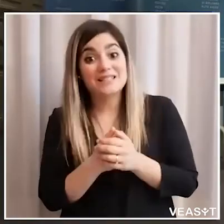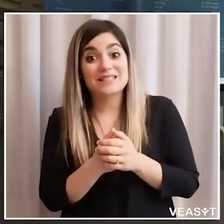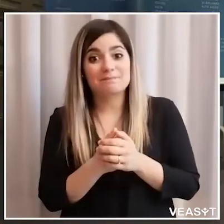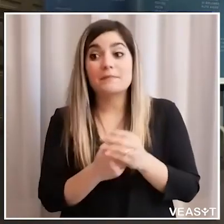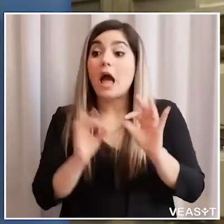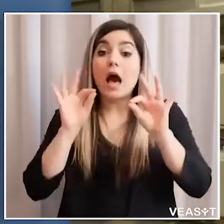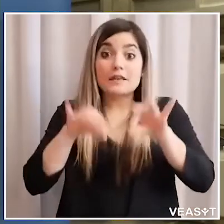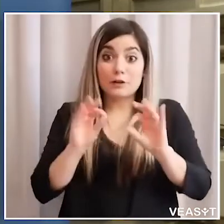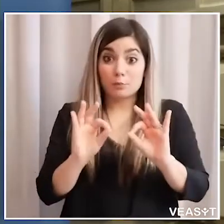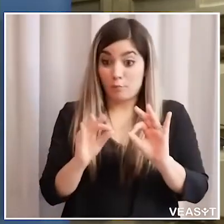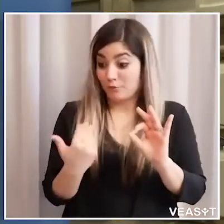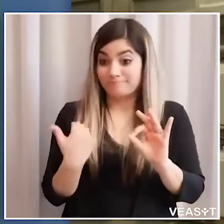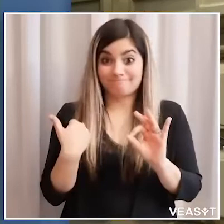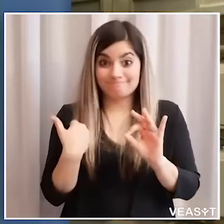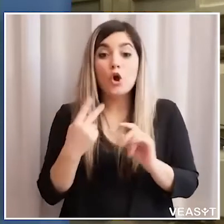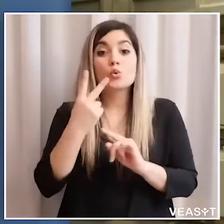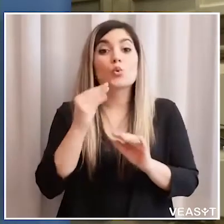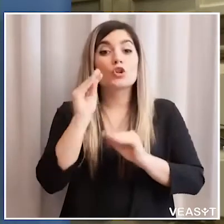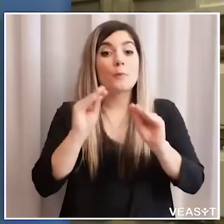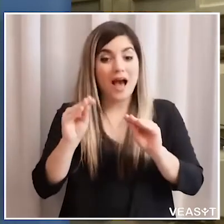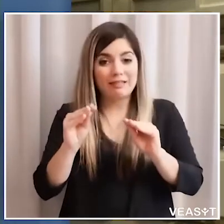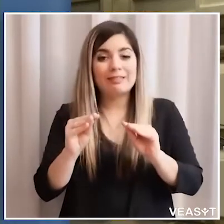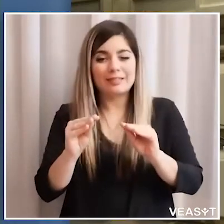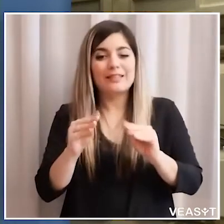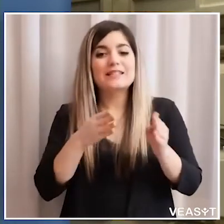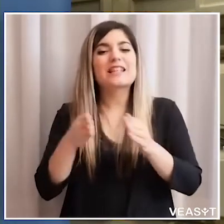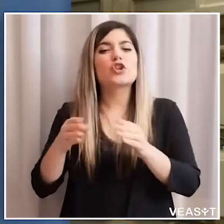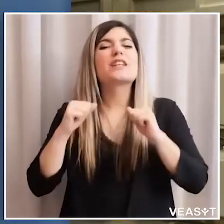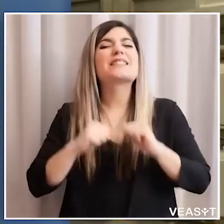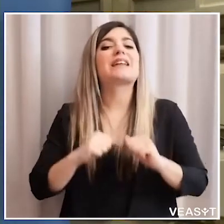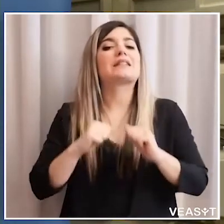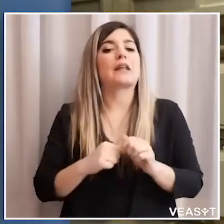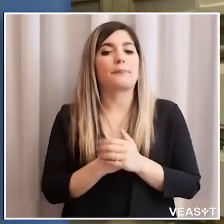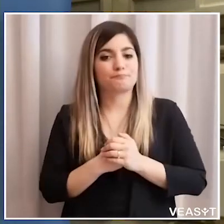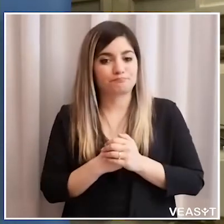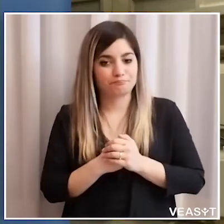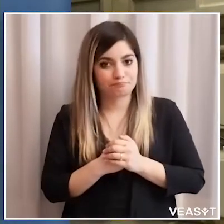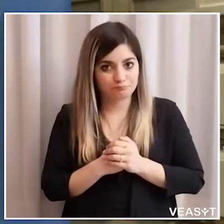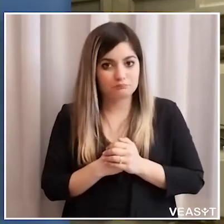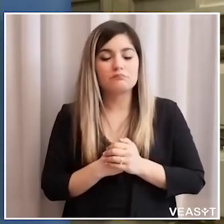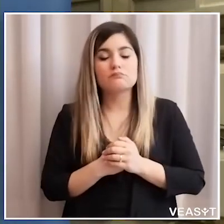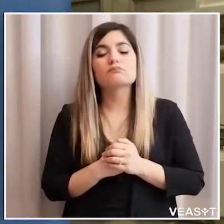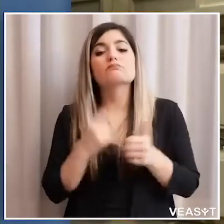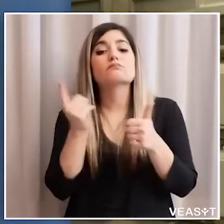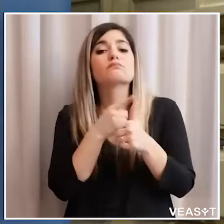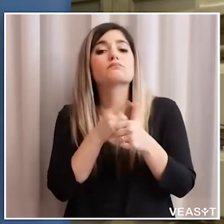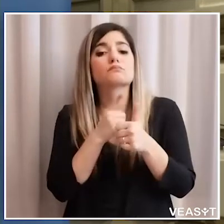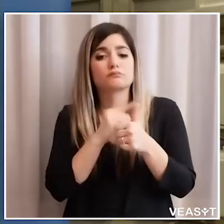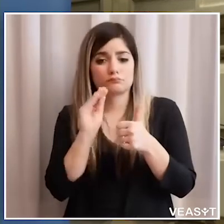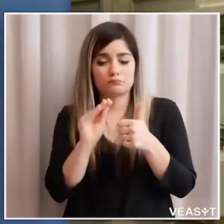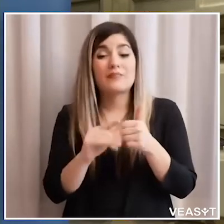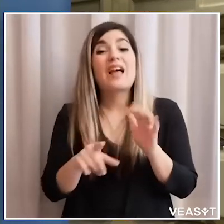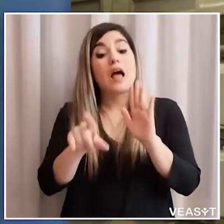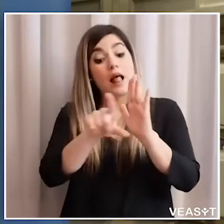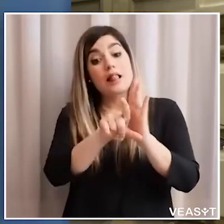grazie sono arrivate anche un paio di domande per quanto riguarda il settore della sanità in primo luogo si chiede